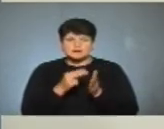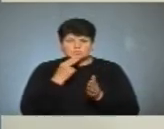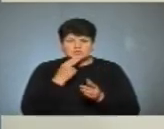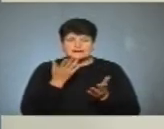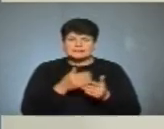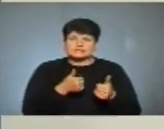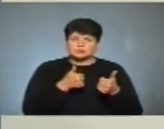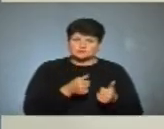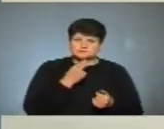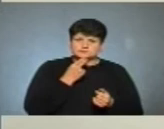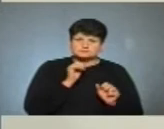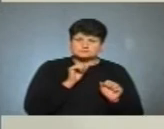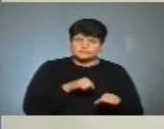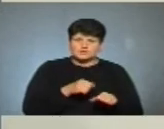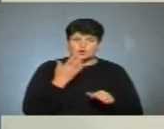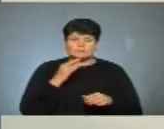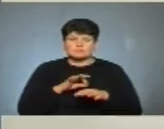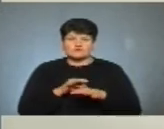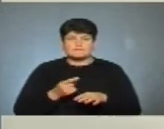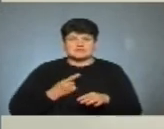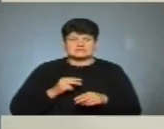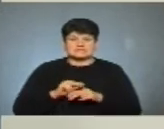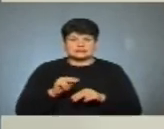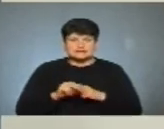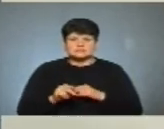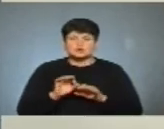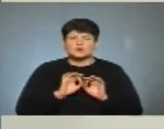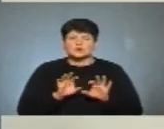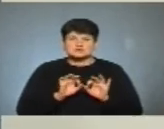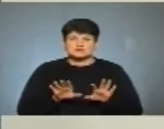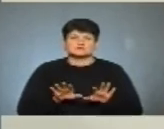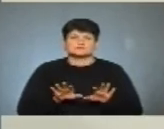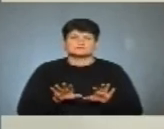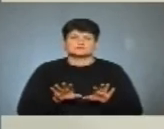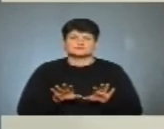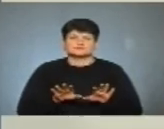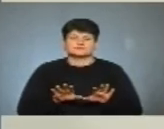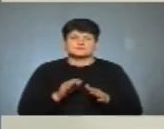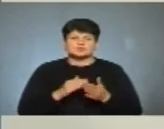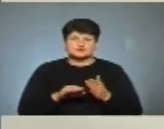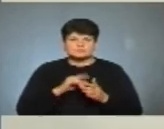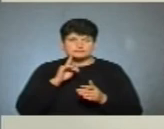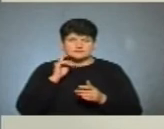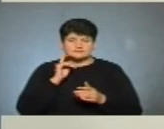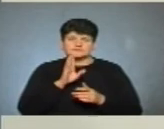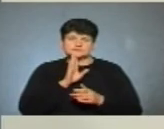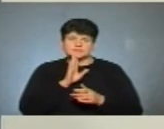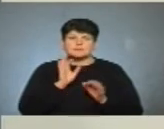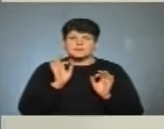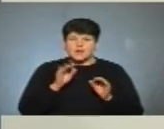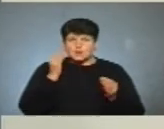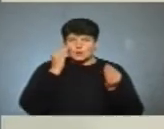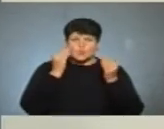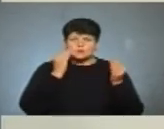продукти добре споживати. Коли ми проводимо майстер-класи і розказуємо зовсім юним леді, як правильно якою